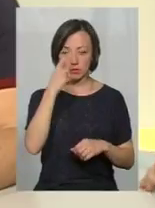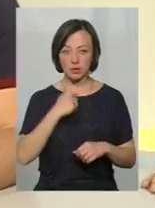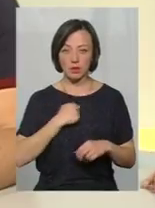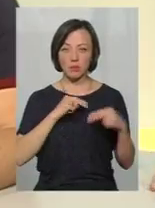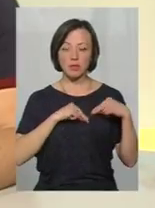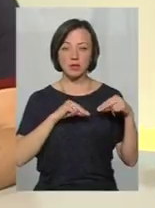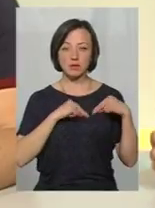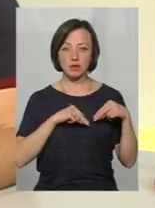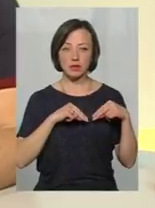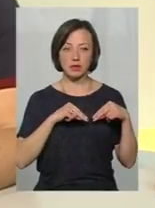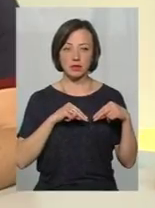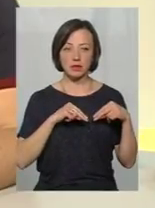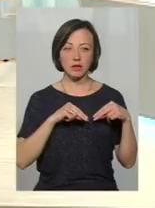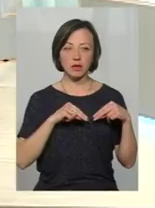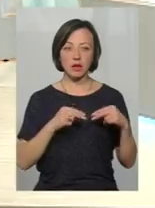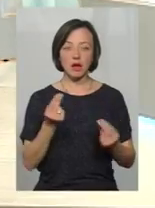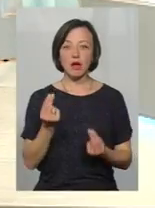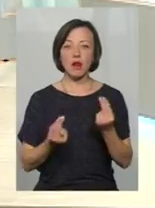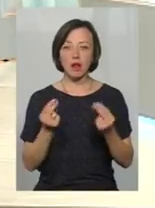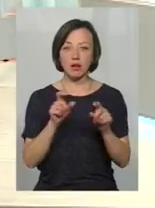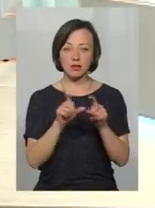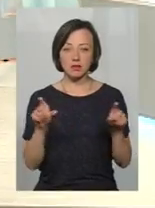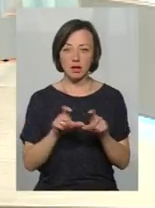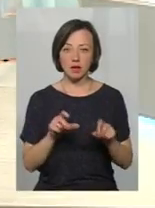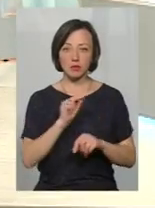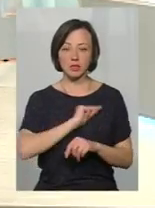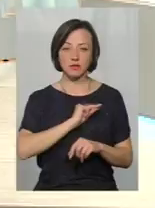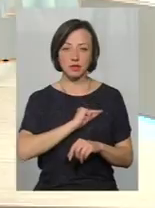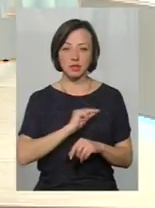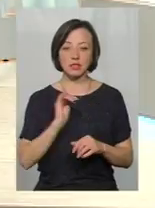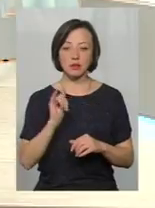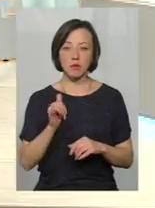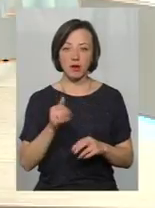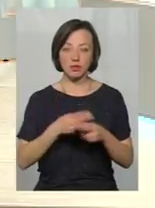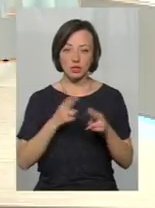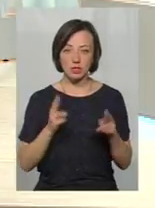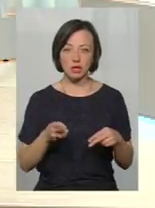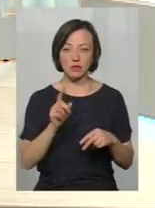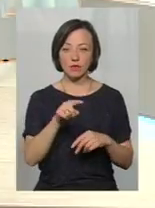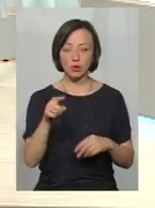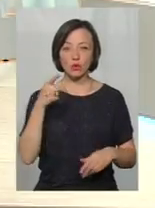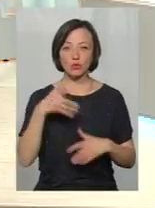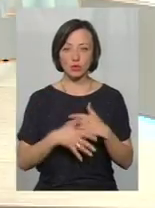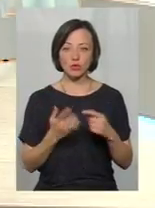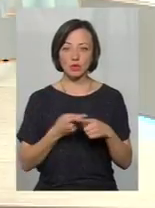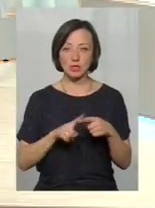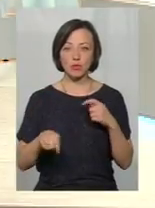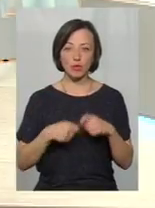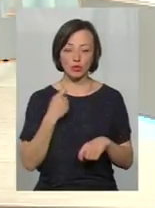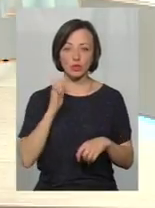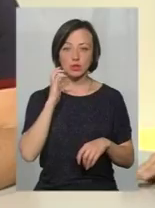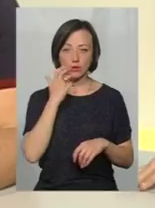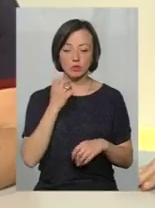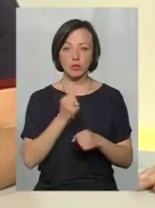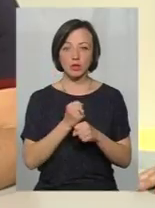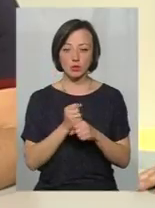працівники розгоральних закладів і працівники заправочних станцій. Тобто вони розуміють, що це порушення досить серйозне,